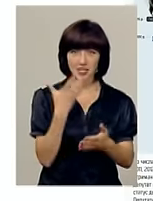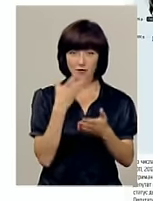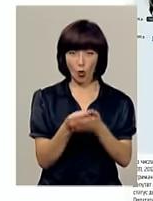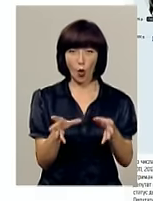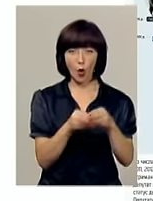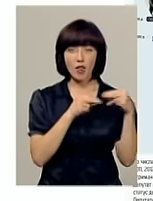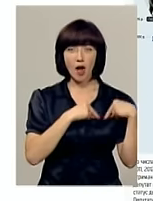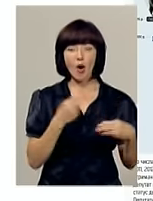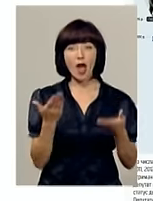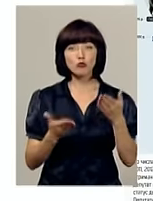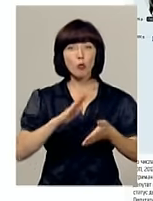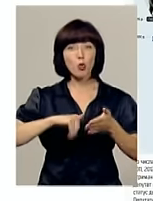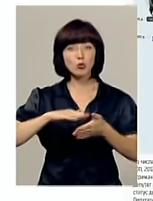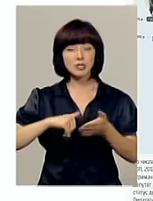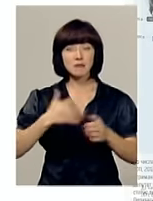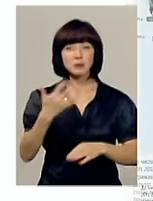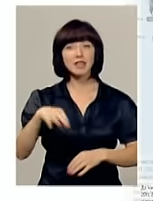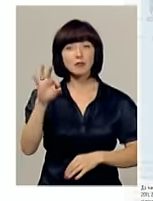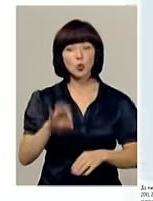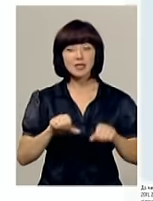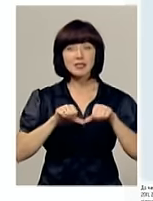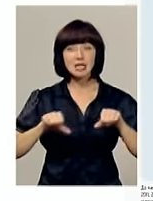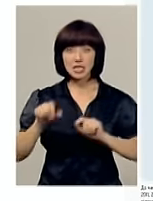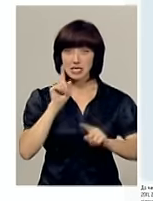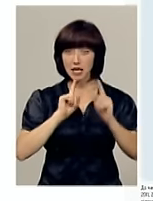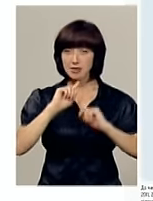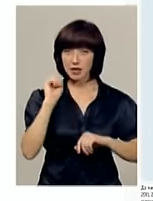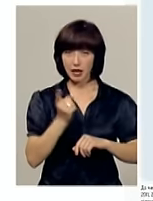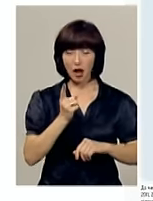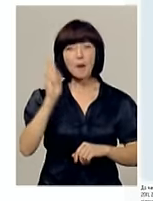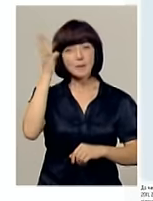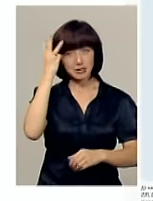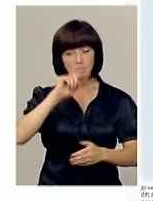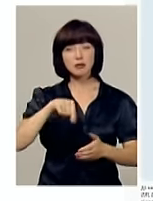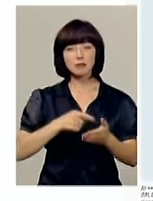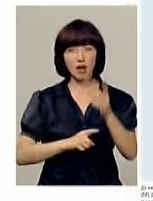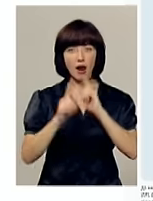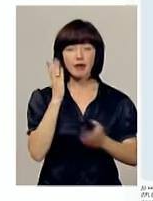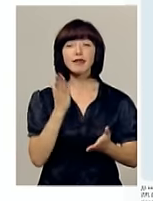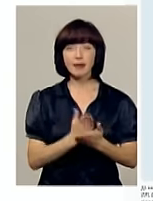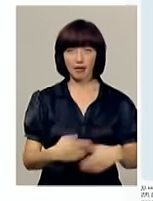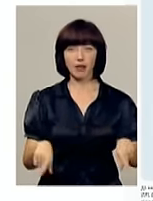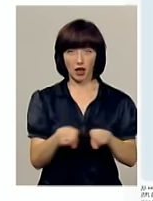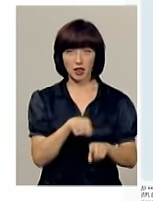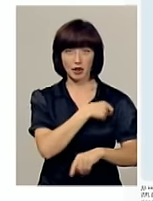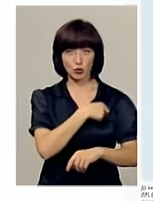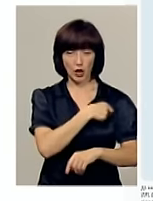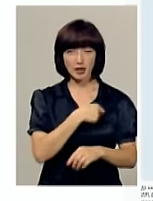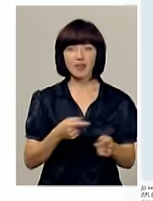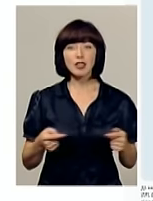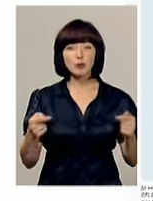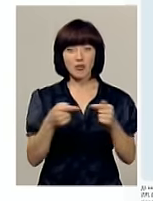той пропустив більше 50% засідань за рік. У Хмельницькій міській раді такі народні обранці знайшлися. Відповідно,